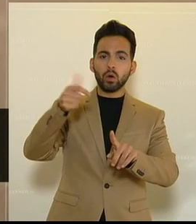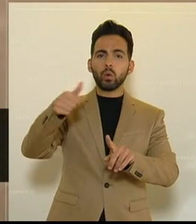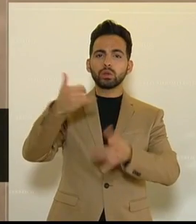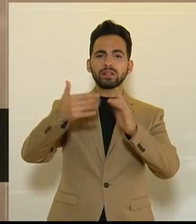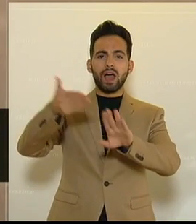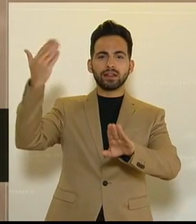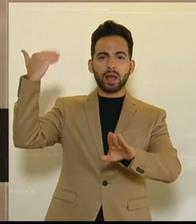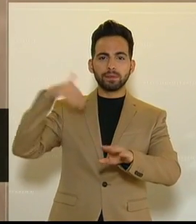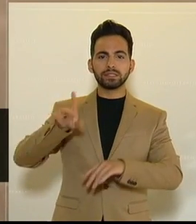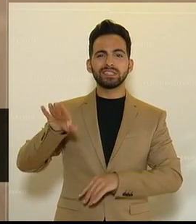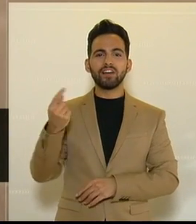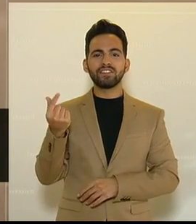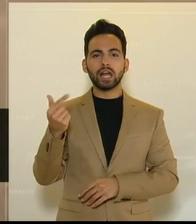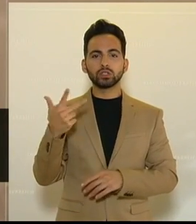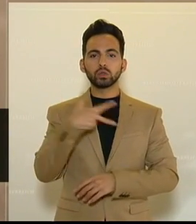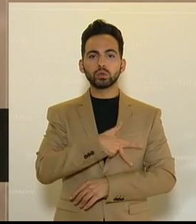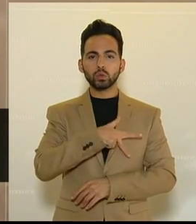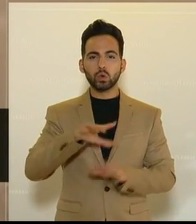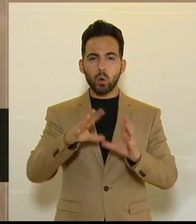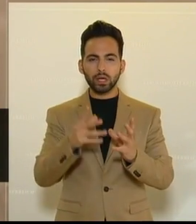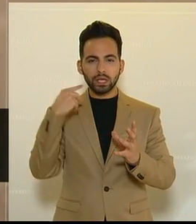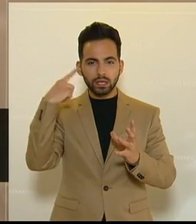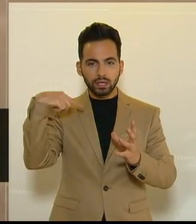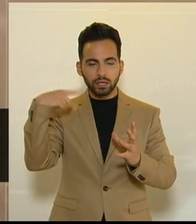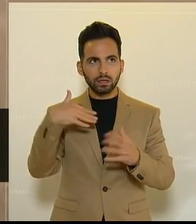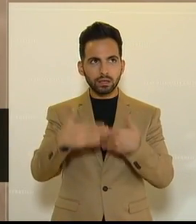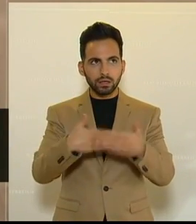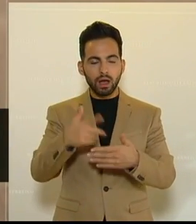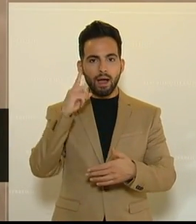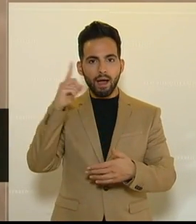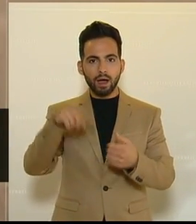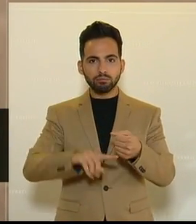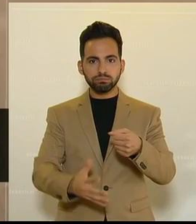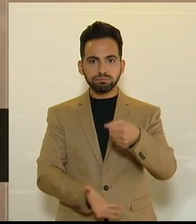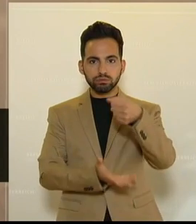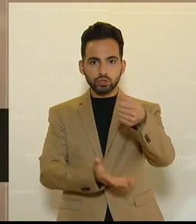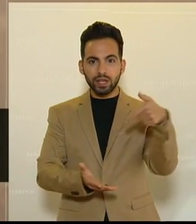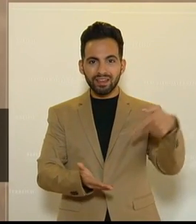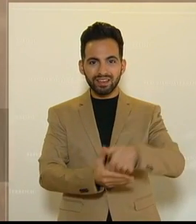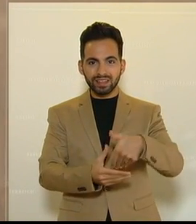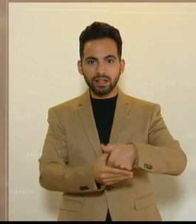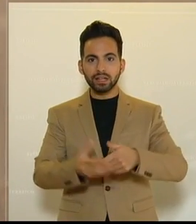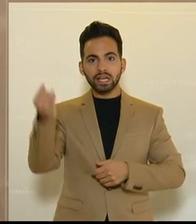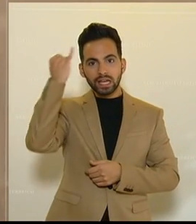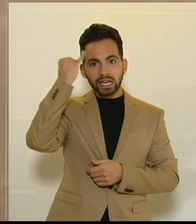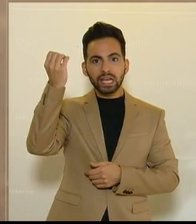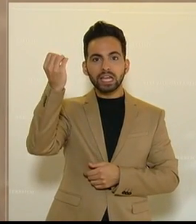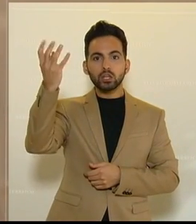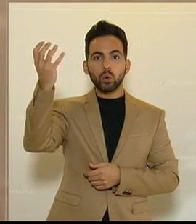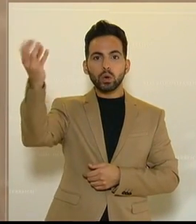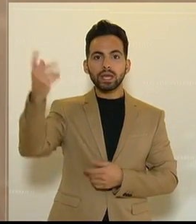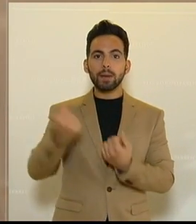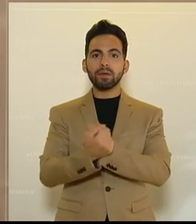im Rahmen seiner Finanzsoziologie erkannt, dass das Budget die jeder verbrämenden Ideologie befreite, nacktes